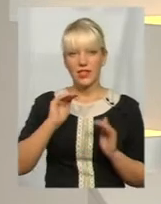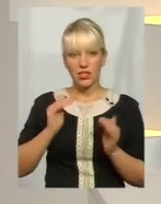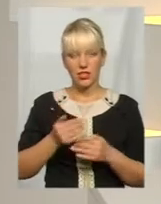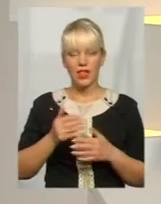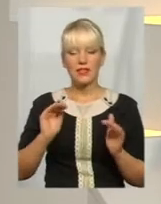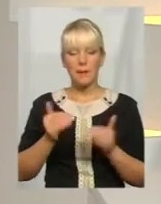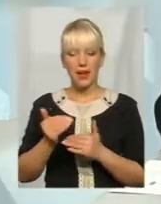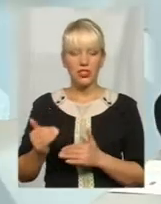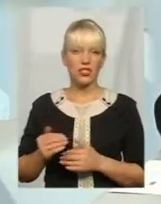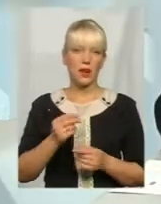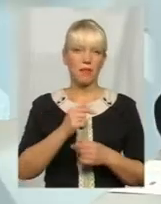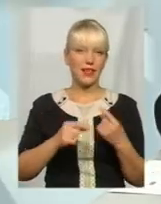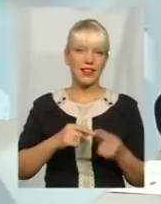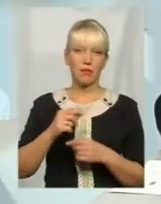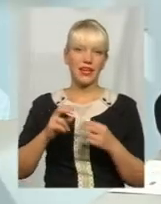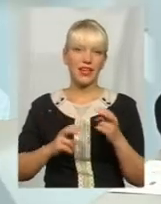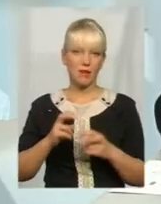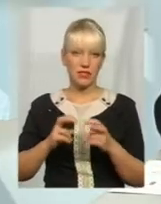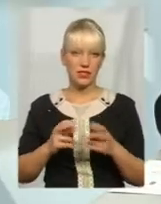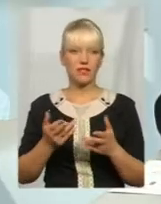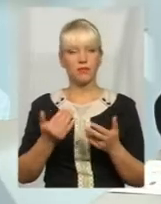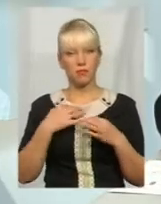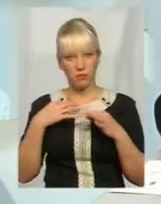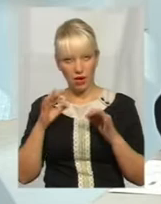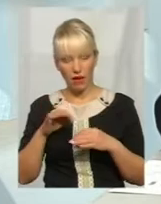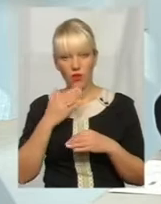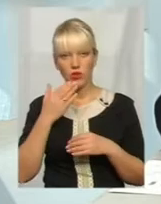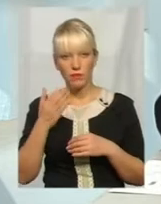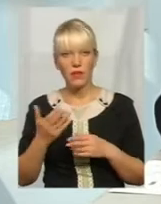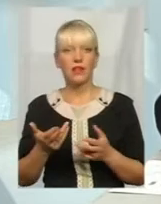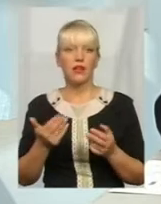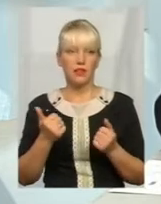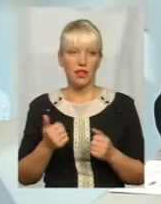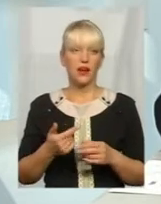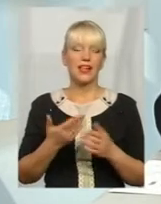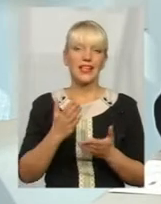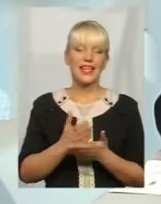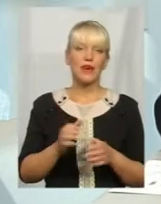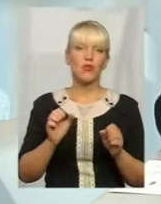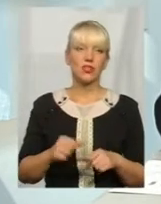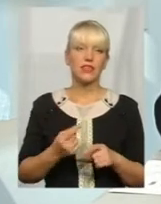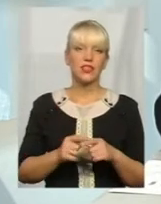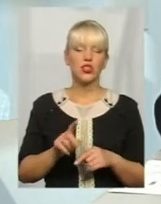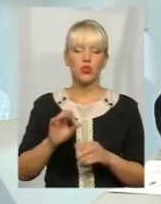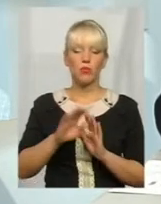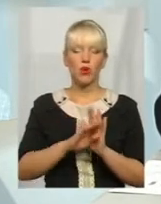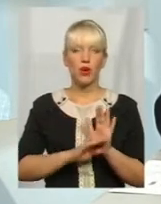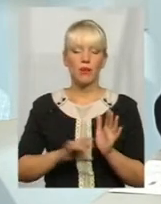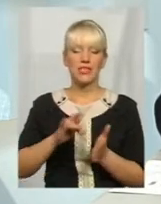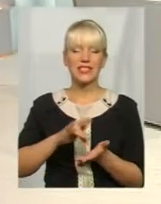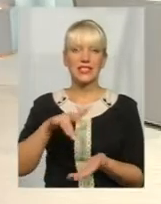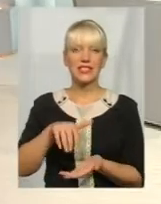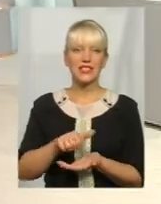підприємців, правильно? Так, звичайно, тому що є можливість, якраз діє то, що програма по центру